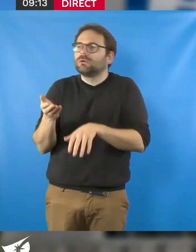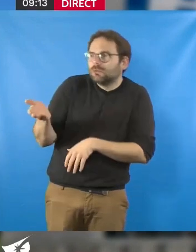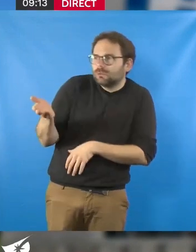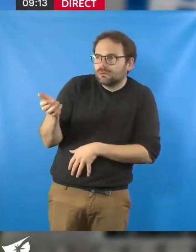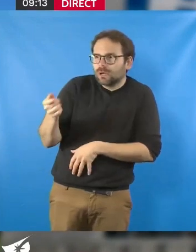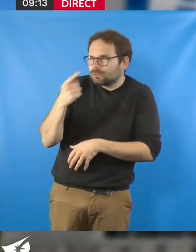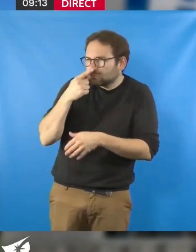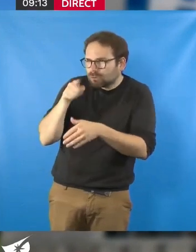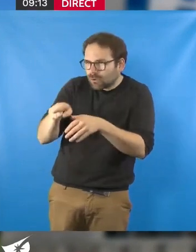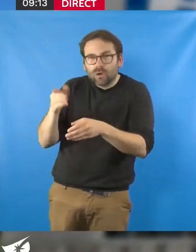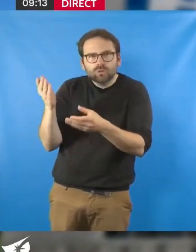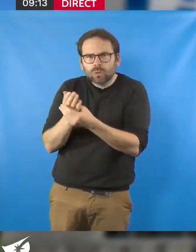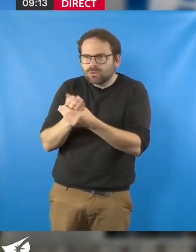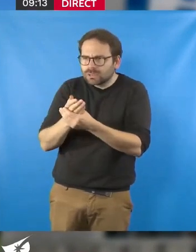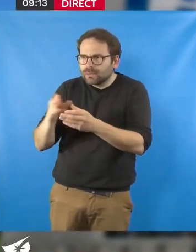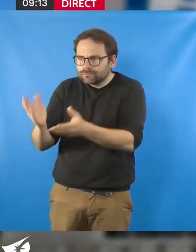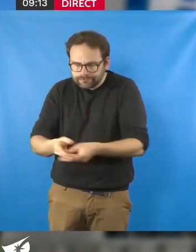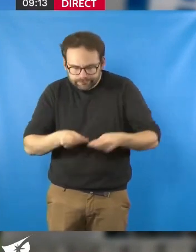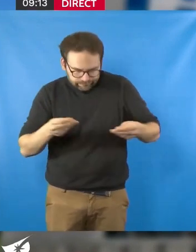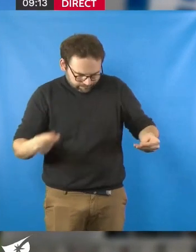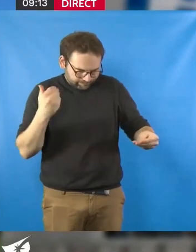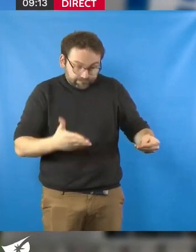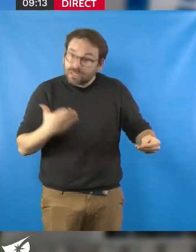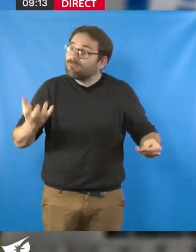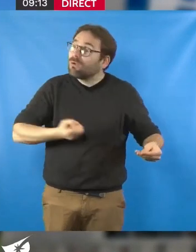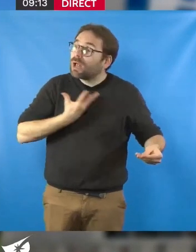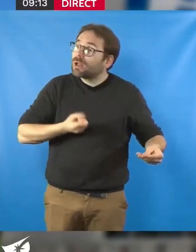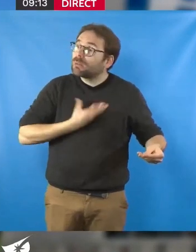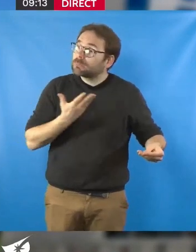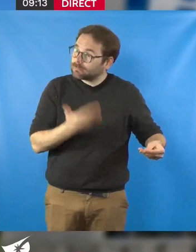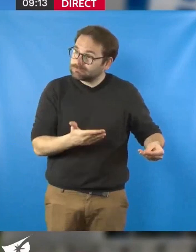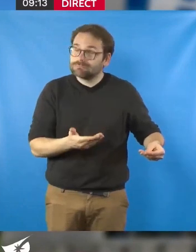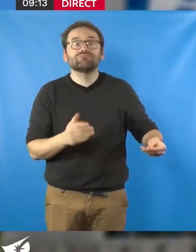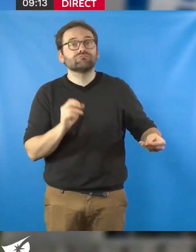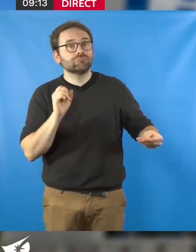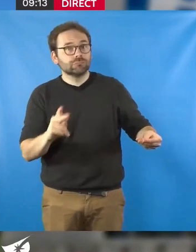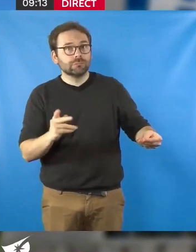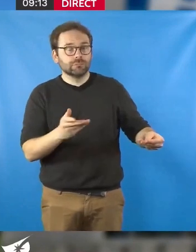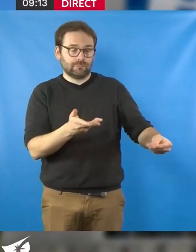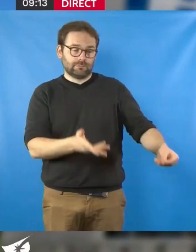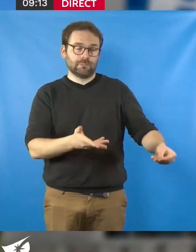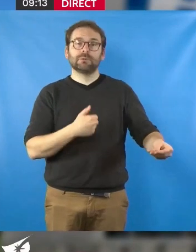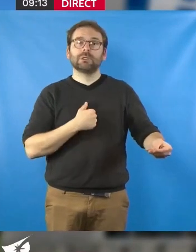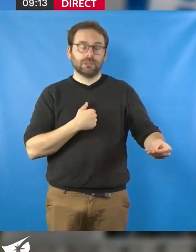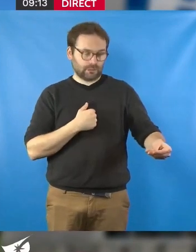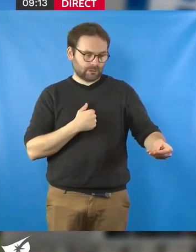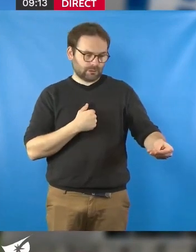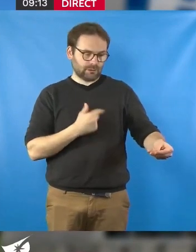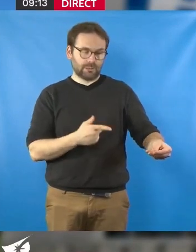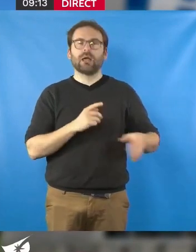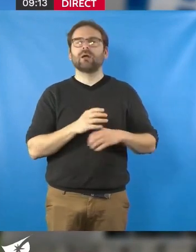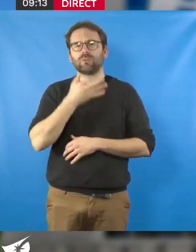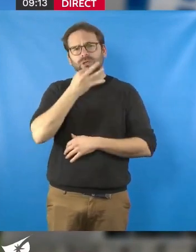le fond du dossier que M. Arouet souhaitait et a souhaité évoquer ce matin, le